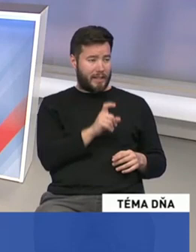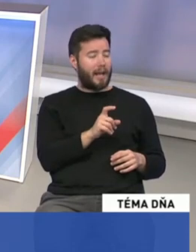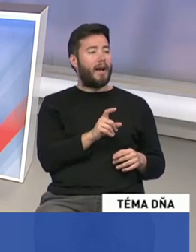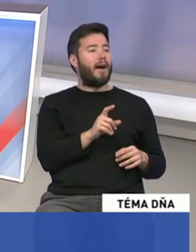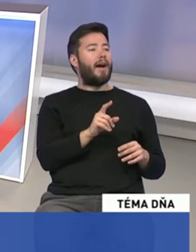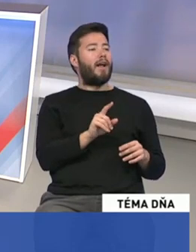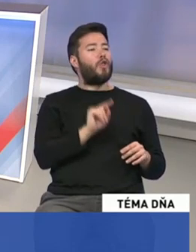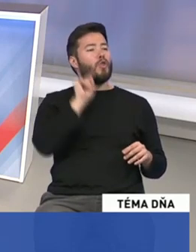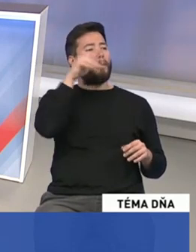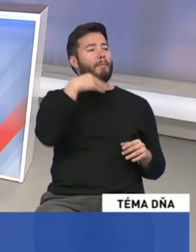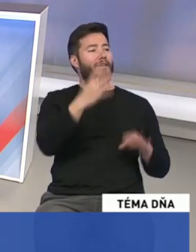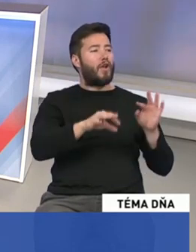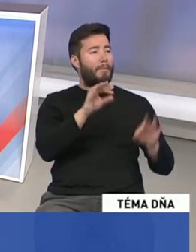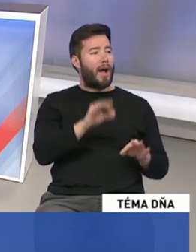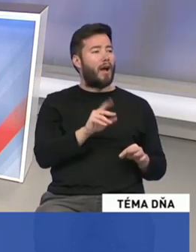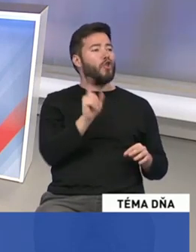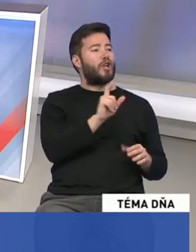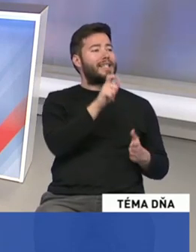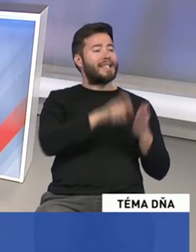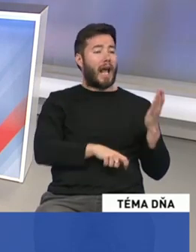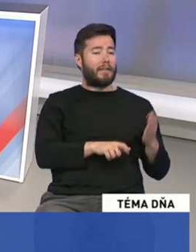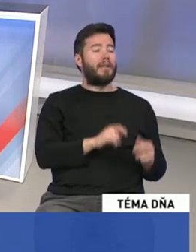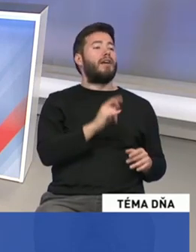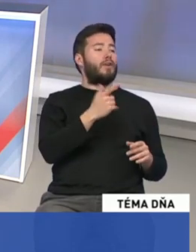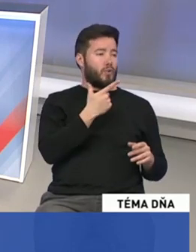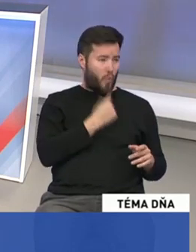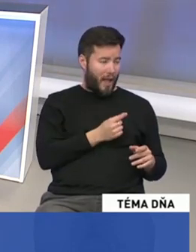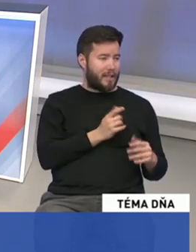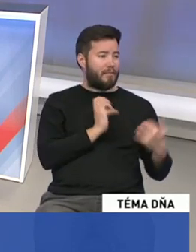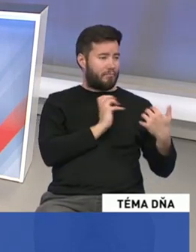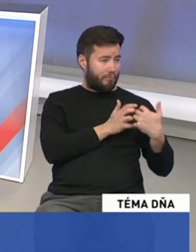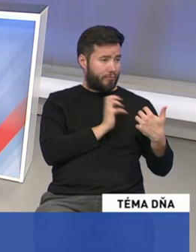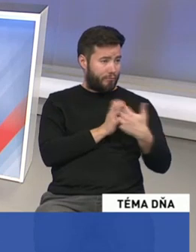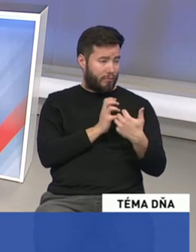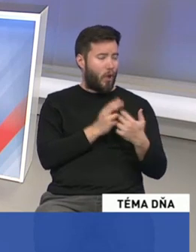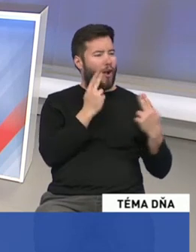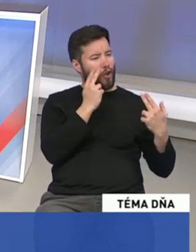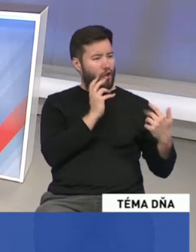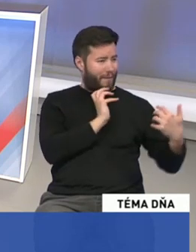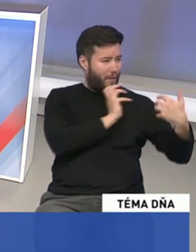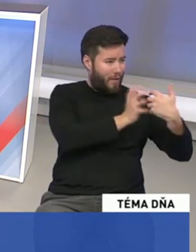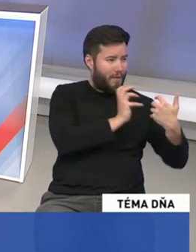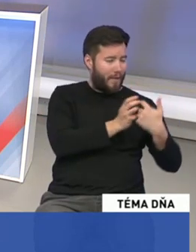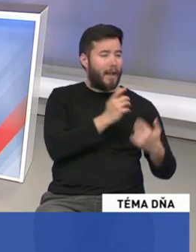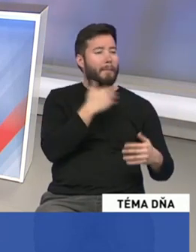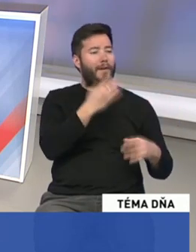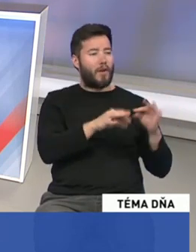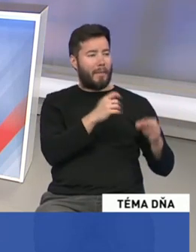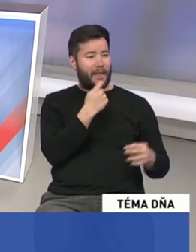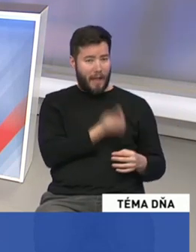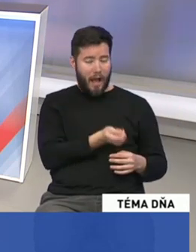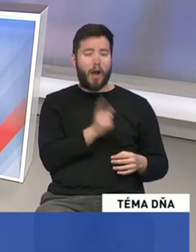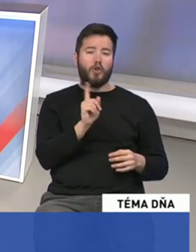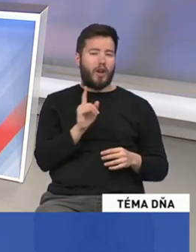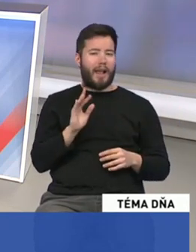s kým nie? Trošku ju rozšírim. Ktoré strany zo súčasného spektra sú vám hodnotovo blízke, s ktorými si viete predstaviť spoluprácu aj po voľbách? Pána aktúra, ja by som teraz